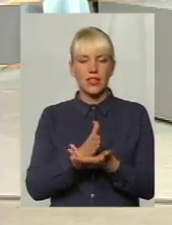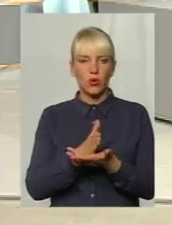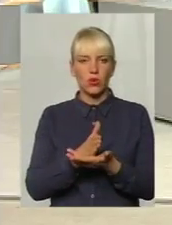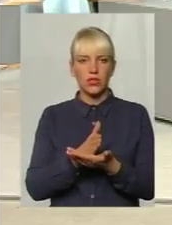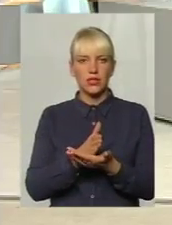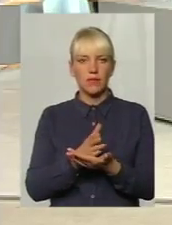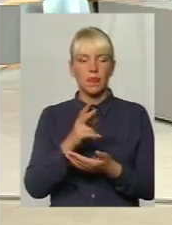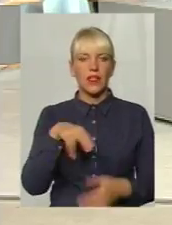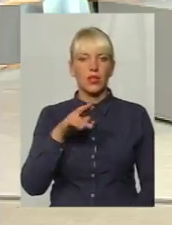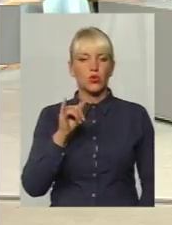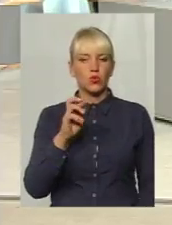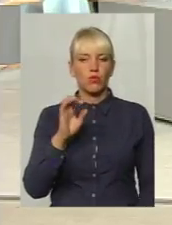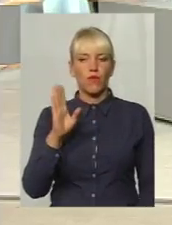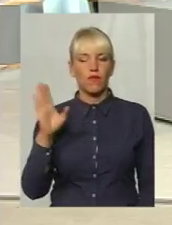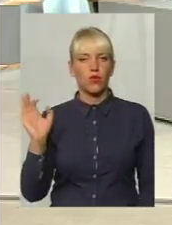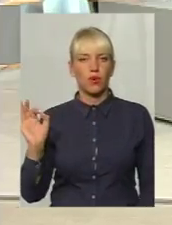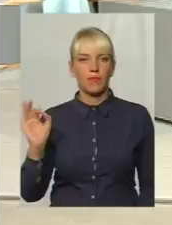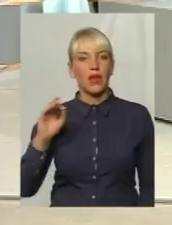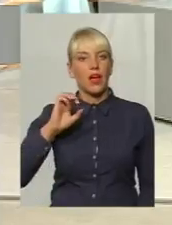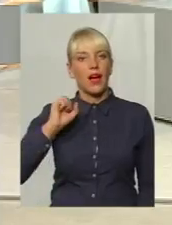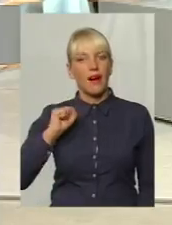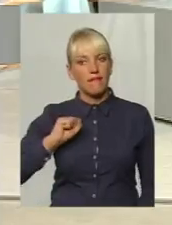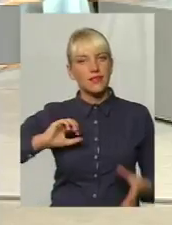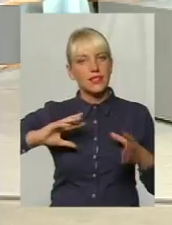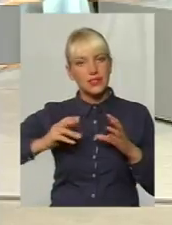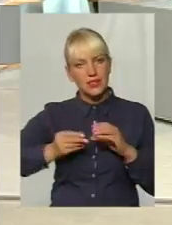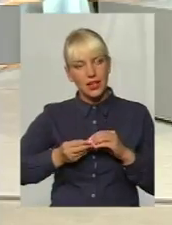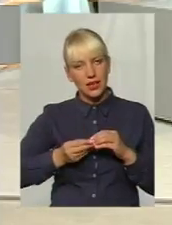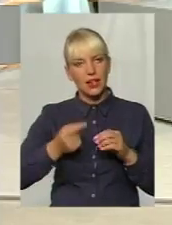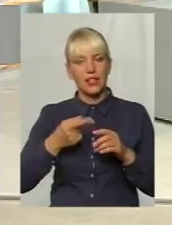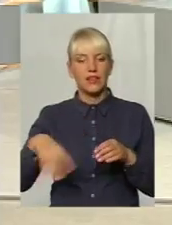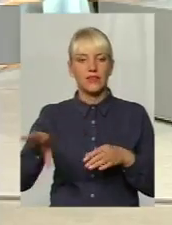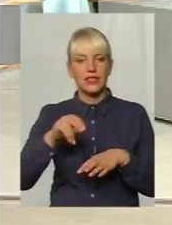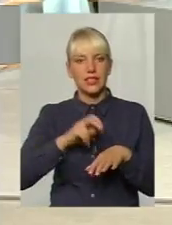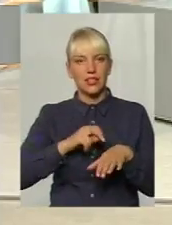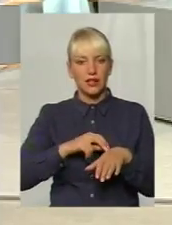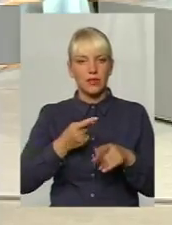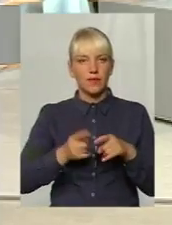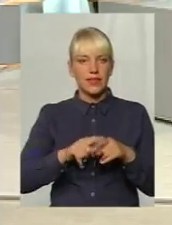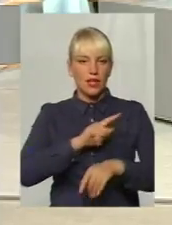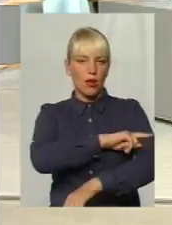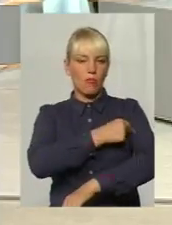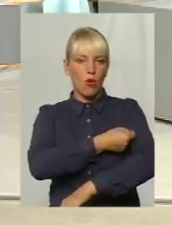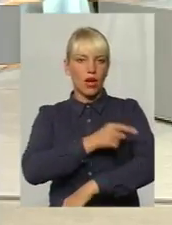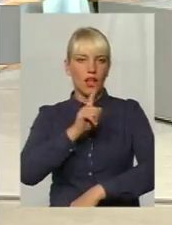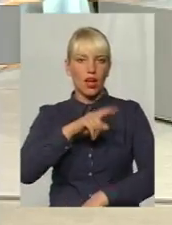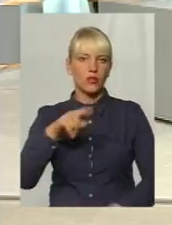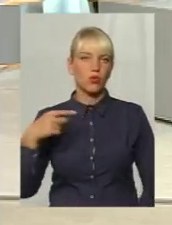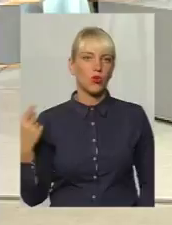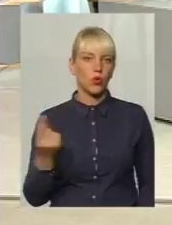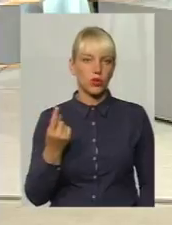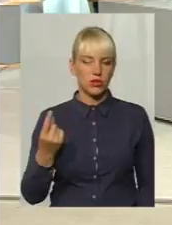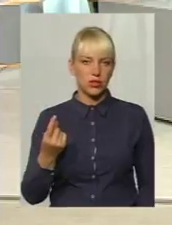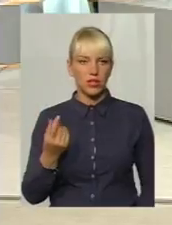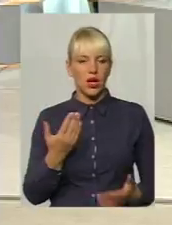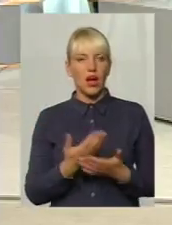на Дубово. А завалічі лікарі… Паріфініка неродинна відносина. Куди,